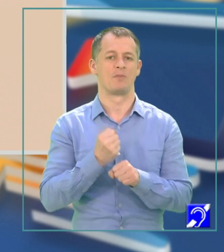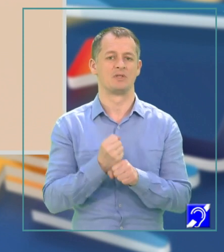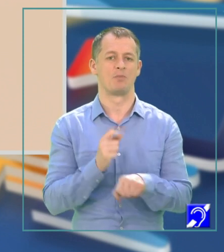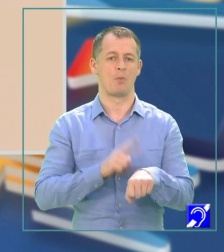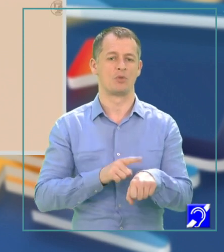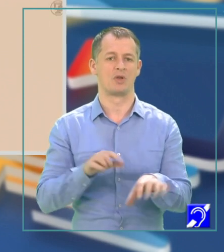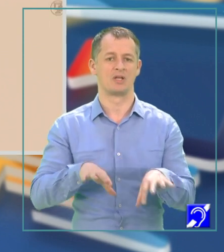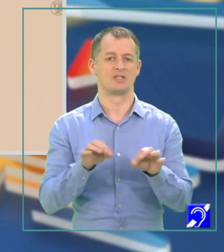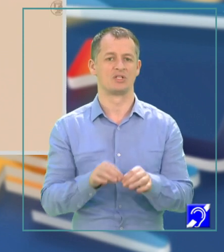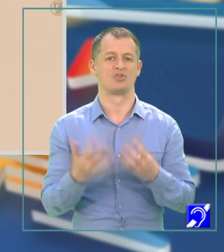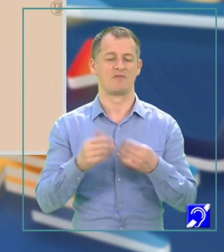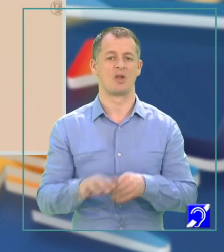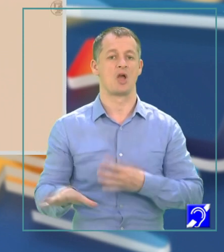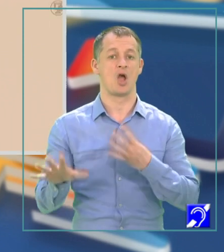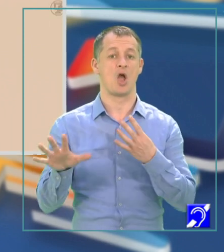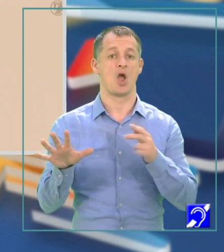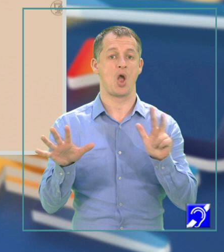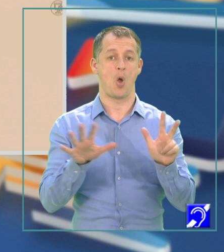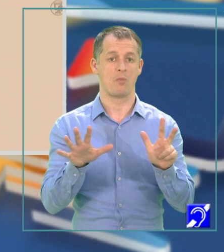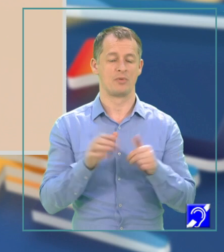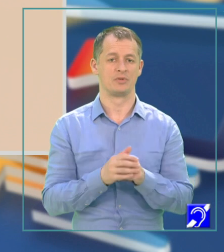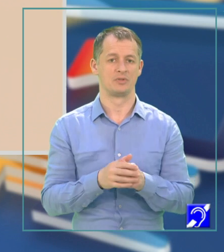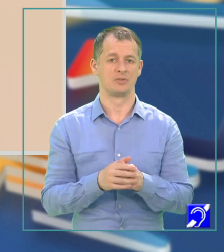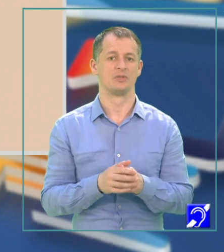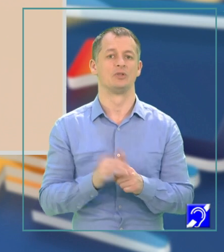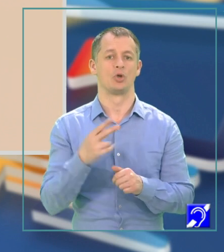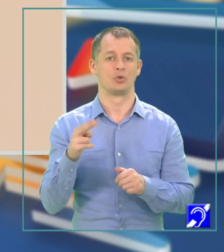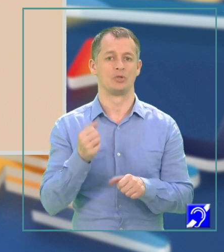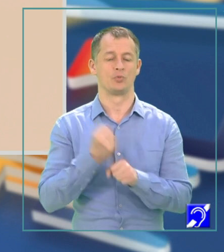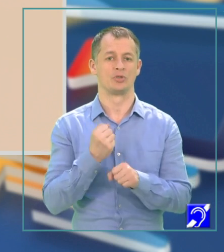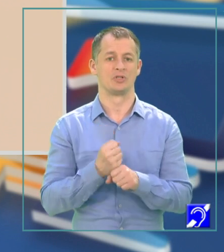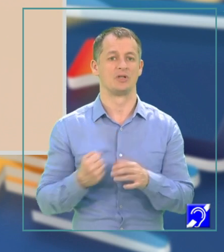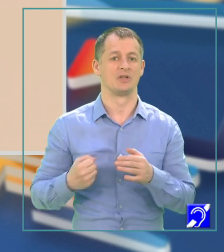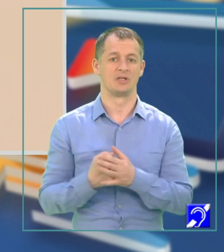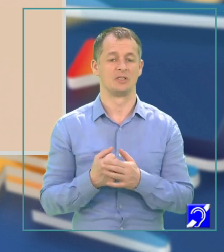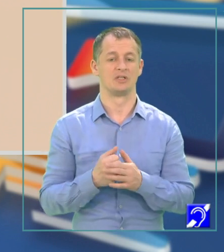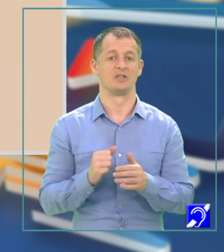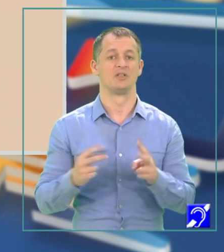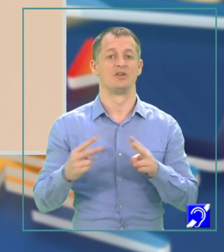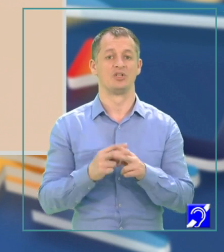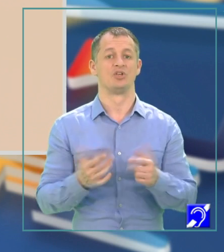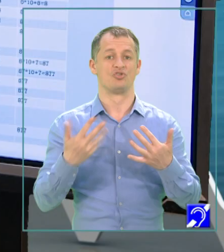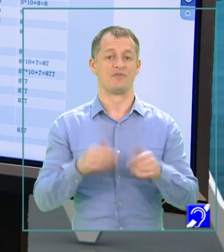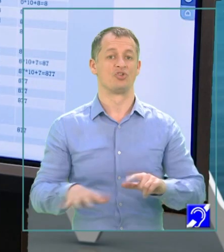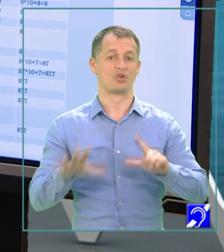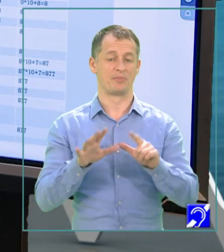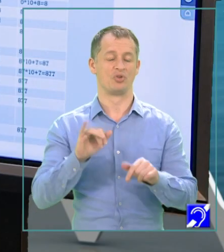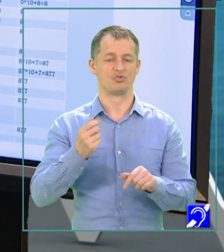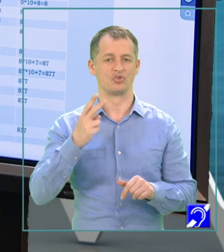găsește cifra 8 și continuă să se formeze în momentul în care întâlnește cifra 7 și tot așa.